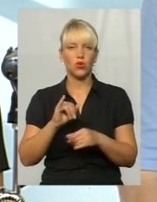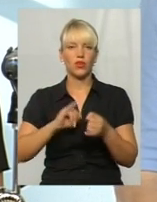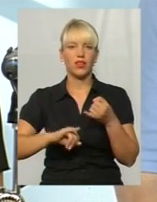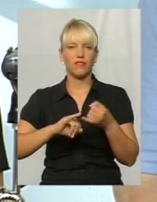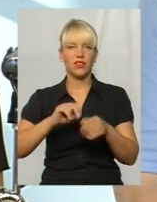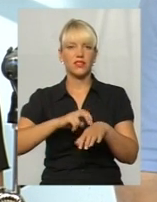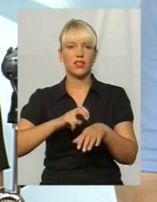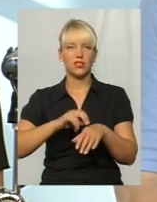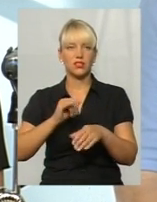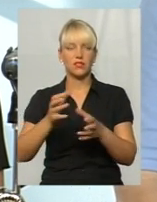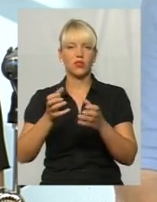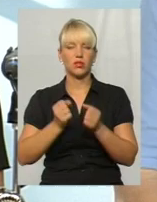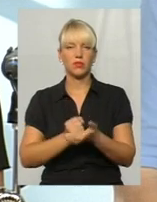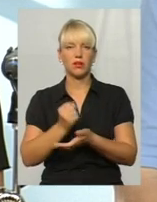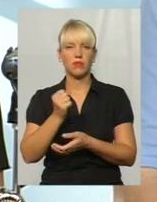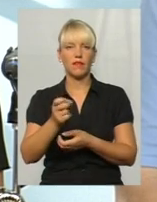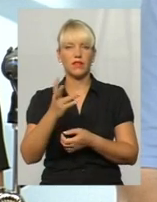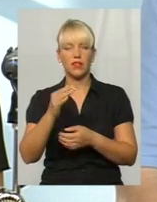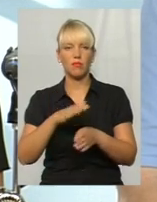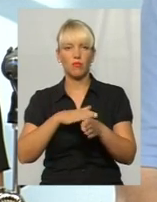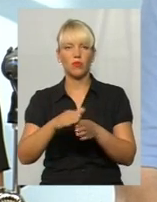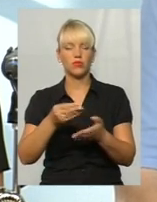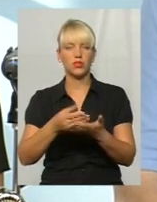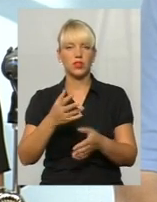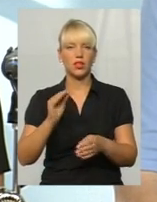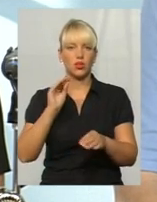направлення на повноцінне обстеження.